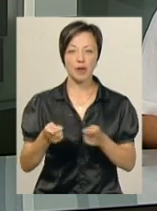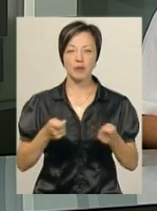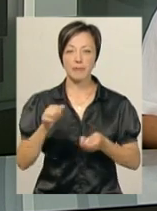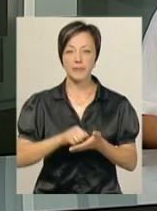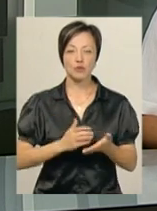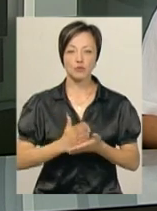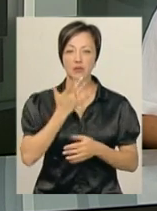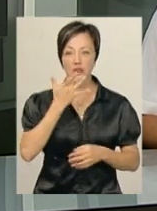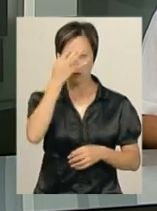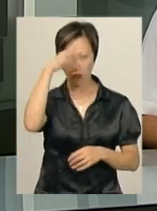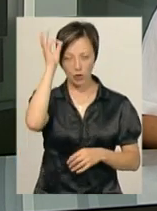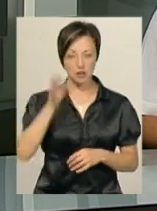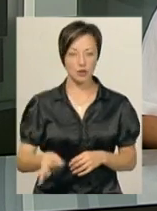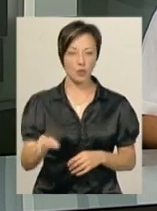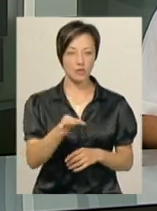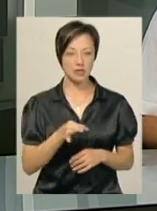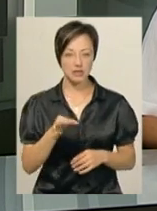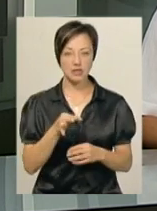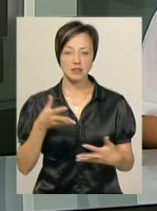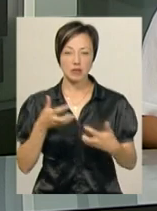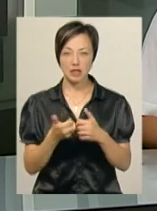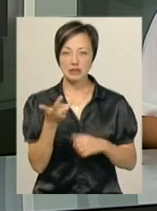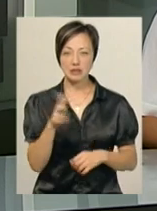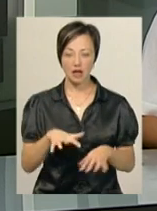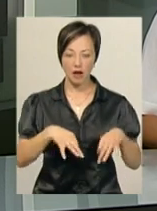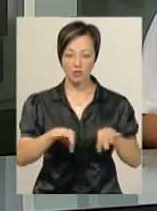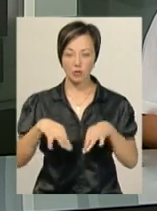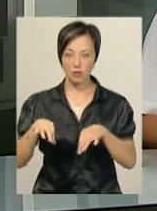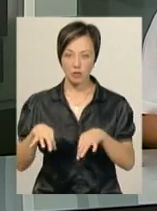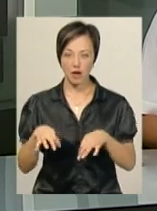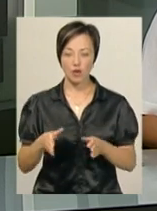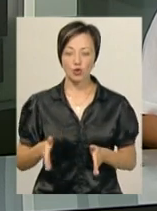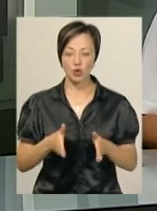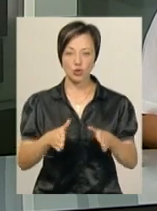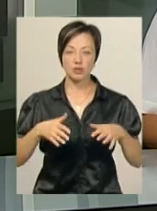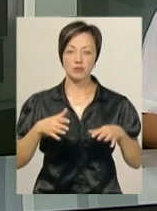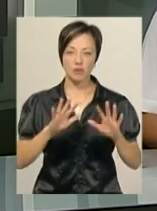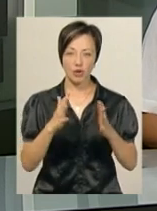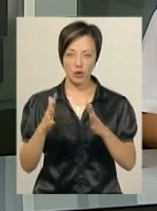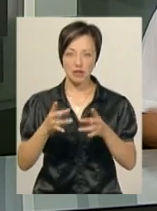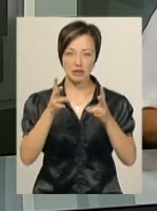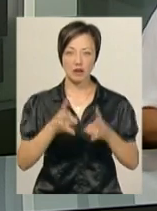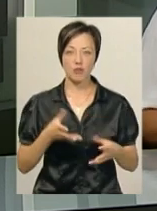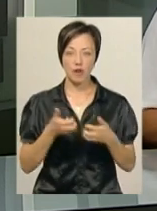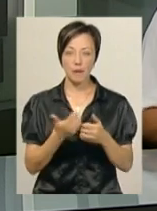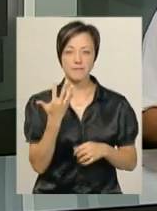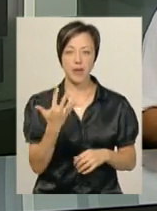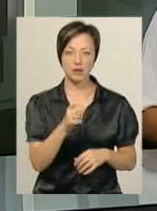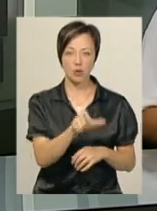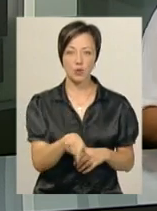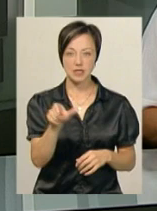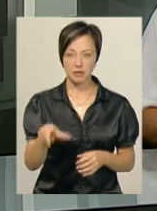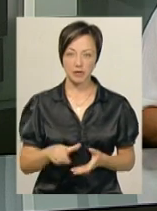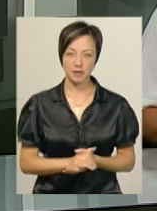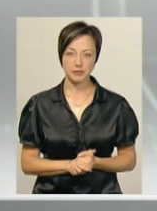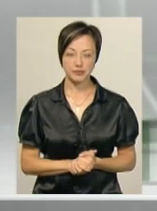прислужби Нацполіції області Інни Глеги, зіткнулося три автомобілі. В дорожньо-транспортній пригоді травмувалося п'ятеро осіб.